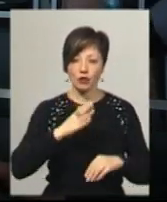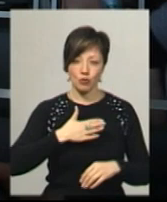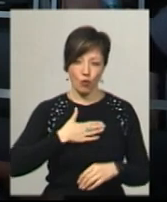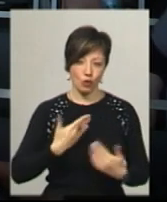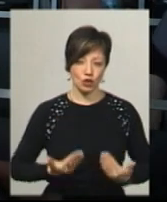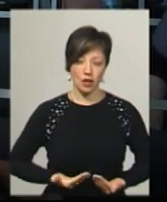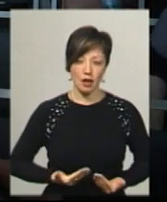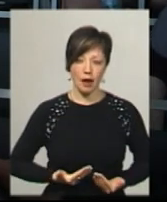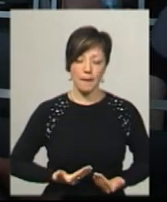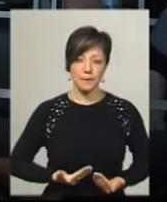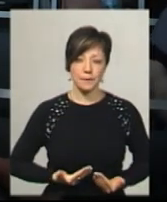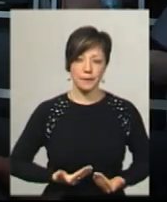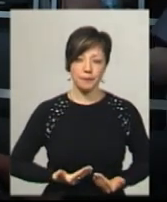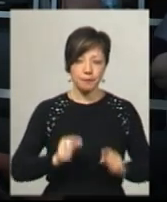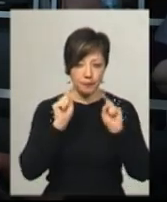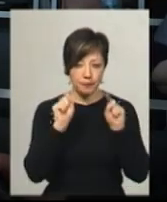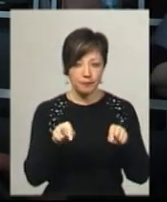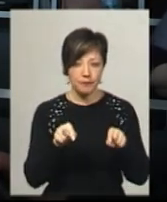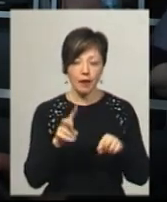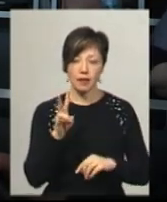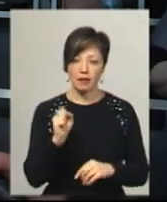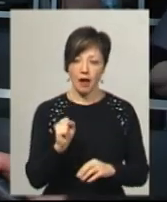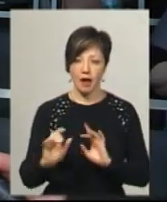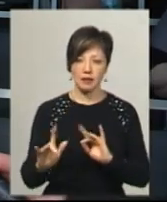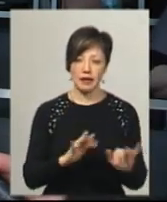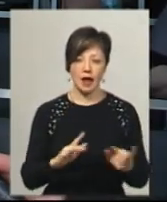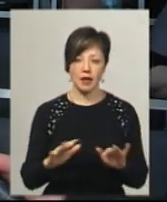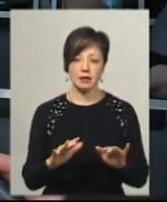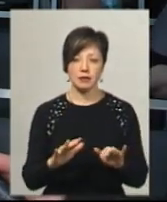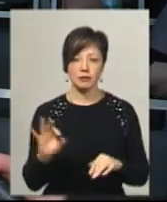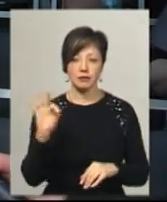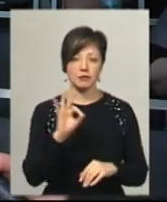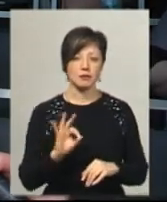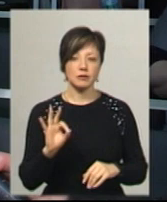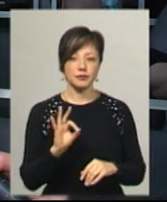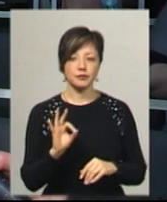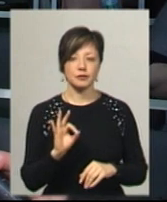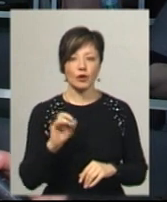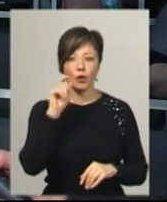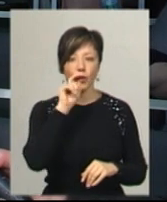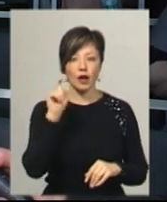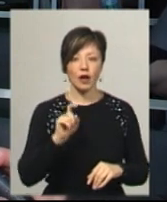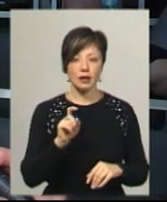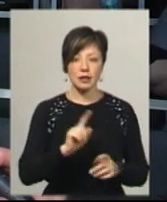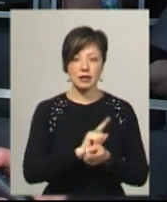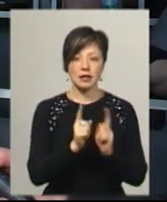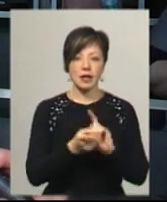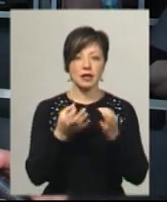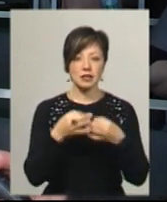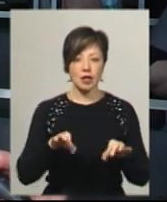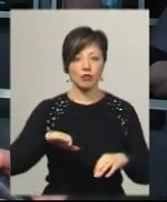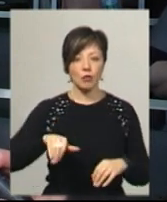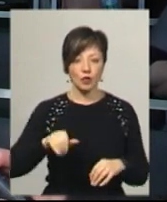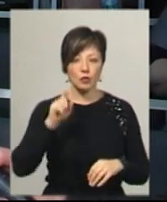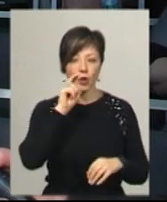пішло на діяльність, щоб Україна стала незалежною, а потім,